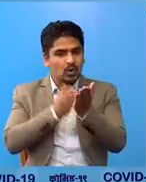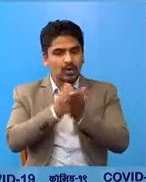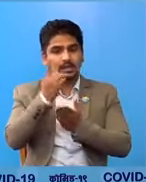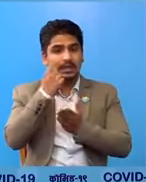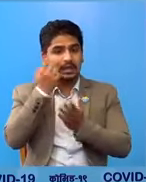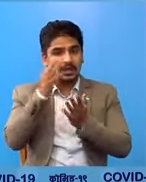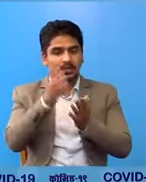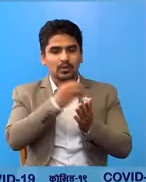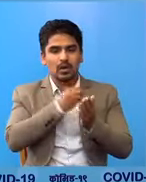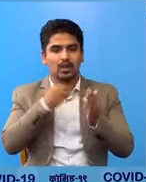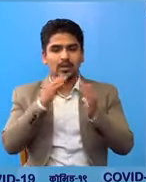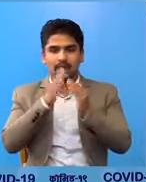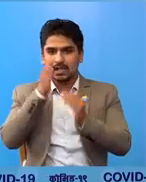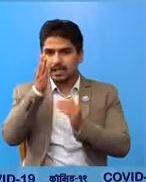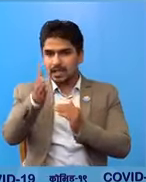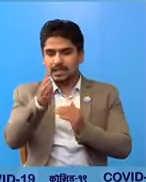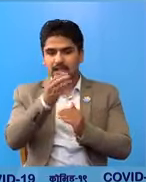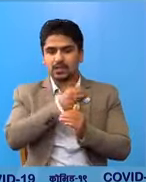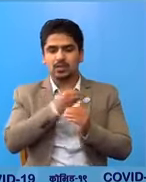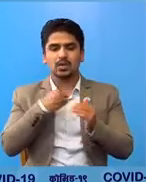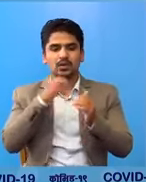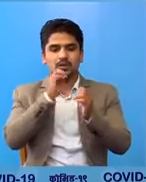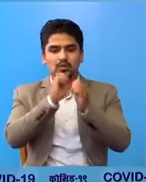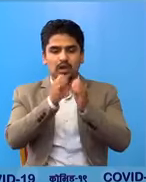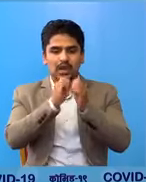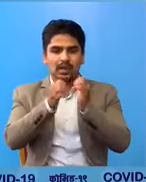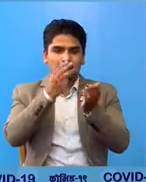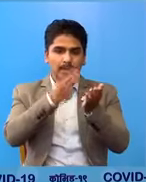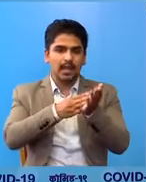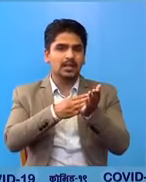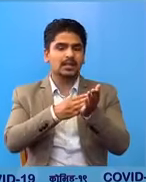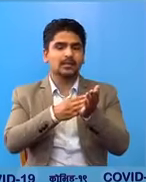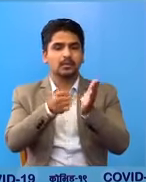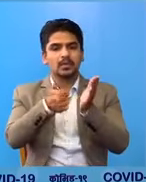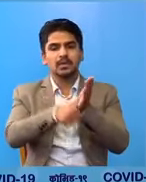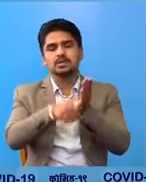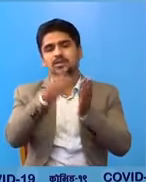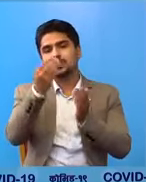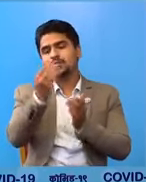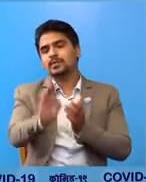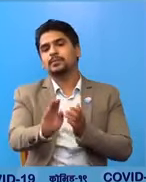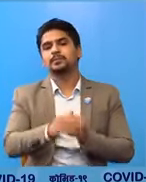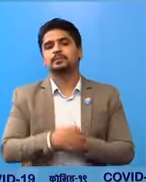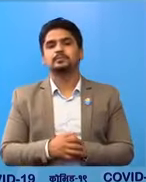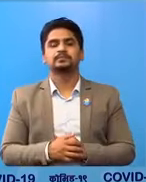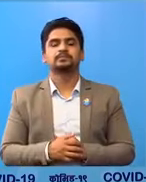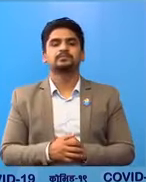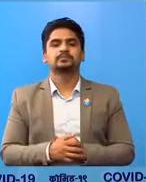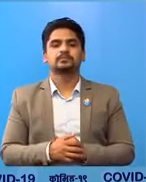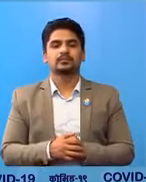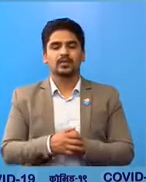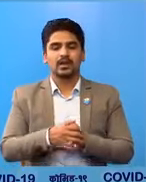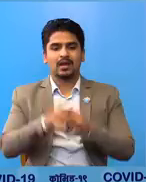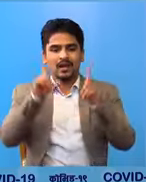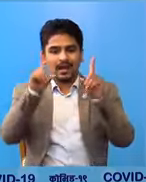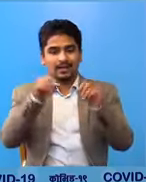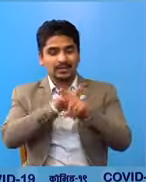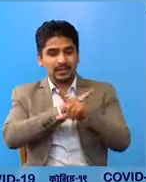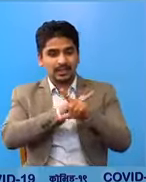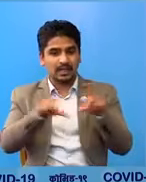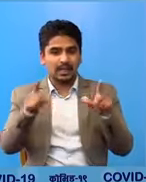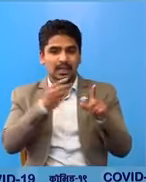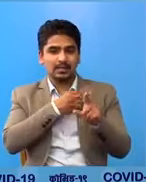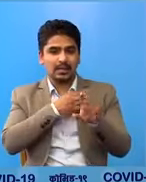परेमा अस्पताल गई चिकिस्षक को सल्लामा मात्र परिच्षण हुने अना बस्षेक रूप मा